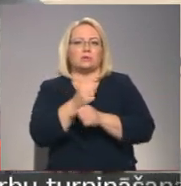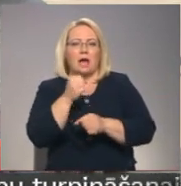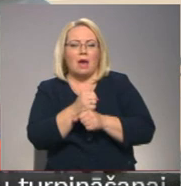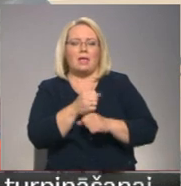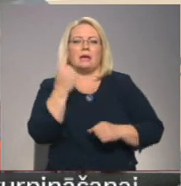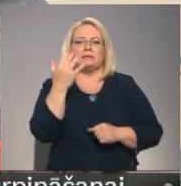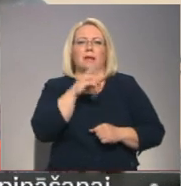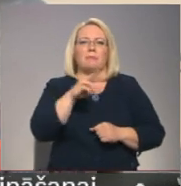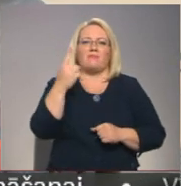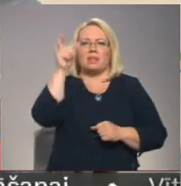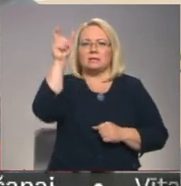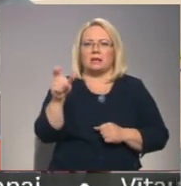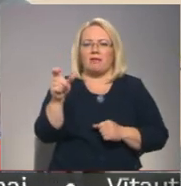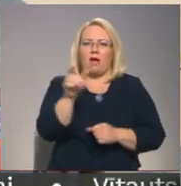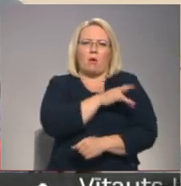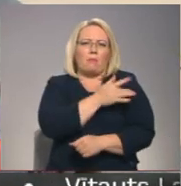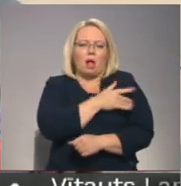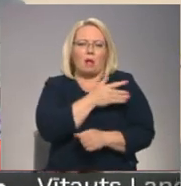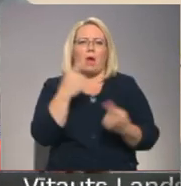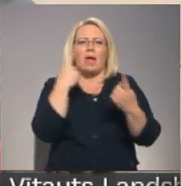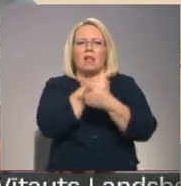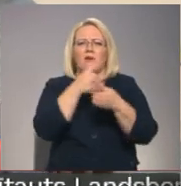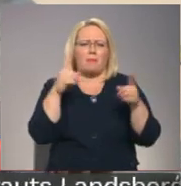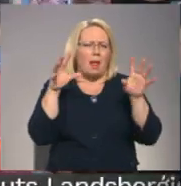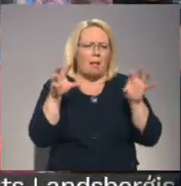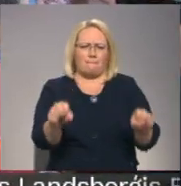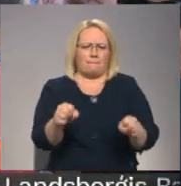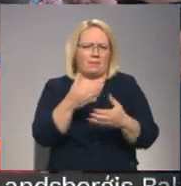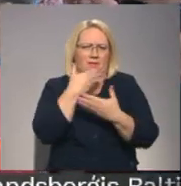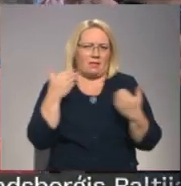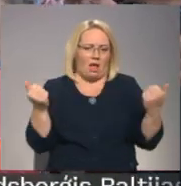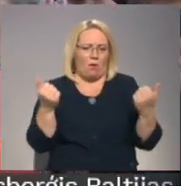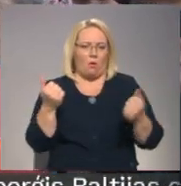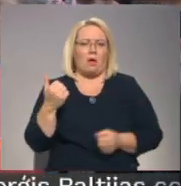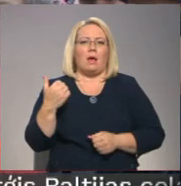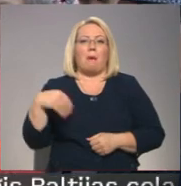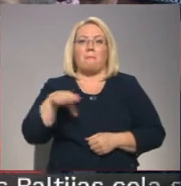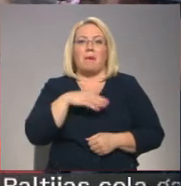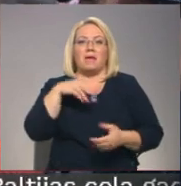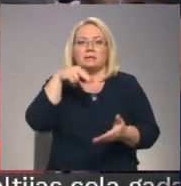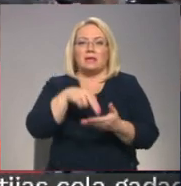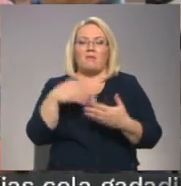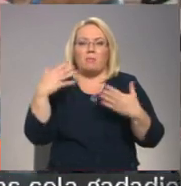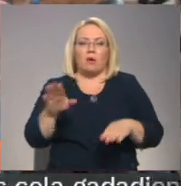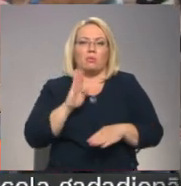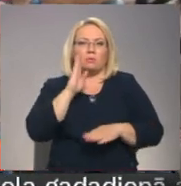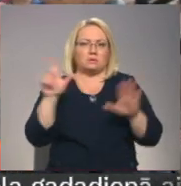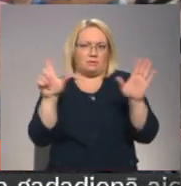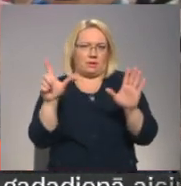aiziet, lai kaut kāda informācija būtu, bet nav norganizēts. Mēs te stāvam no pulkstens septiņiem.